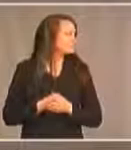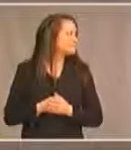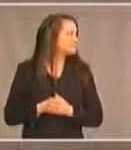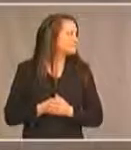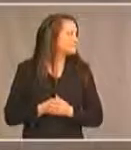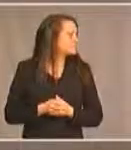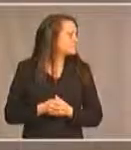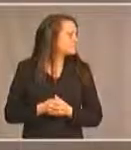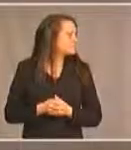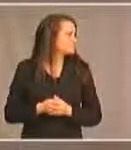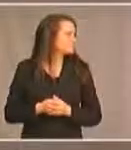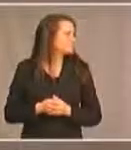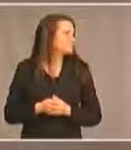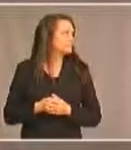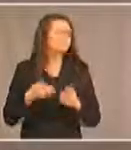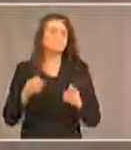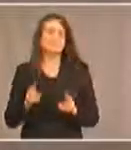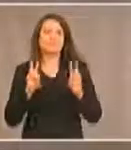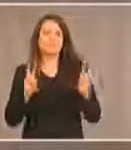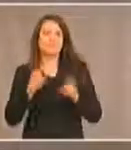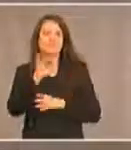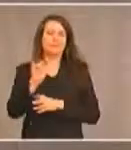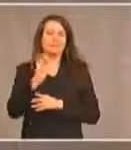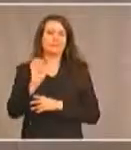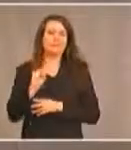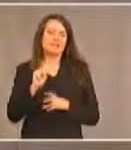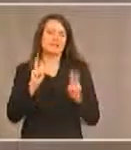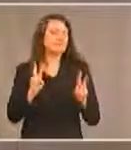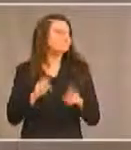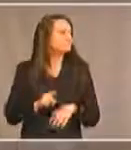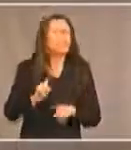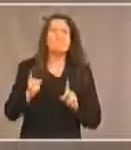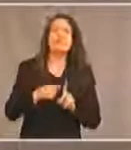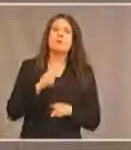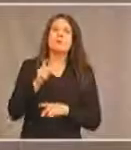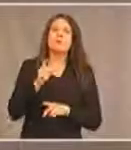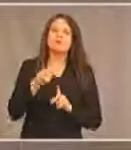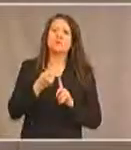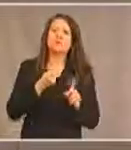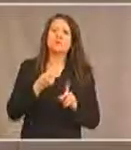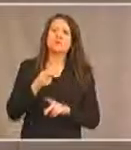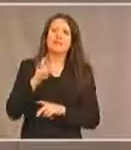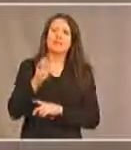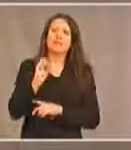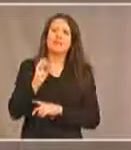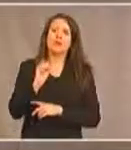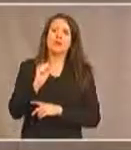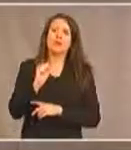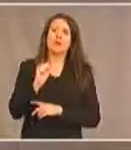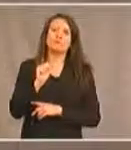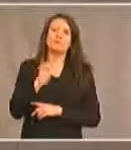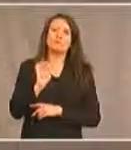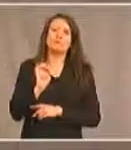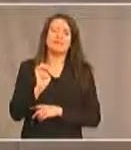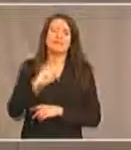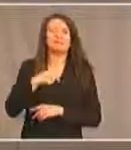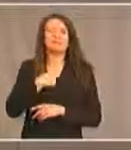de retour sur la sellette, James. Donc, première question de Roseanne. Nous menons